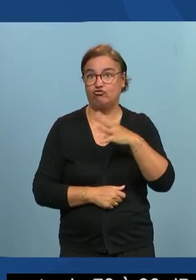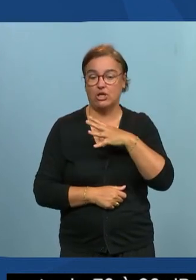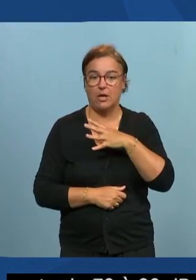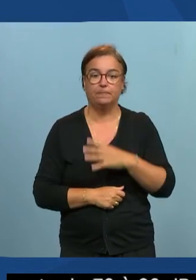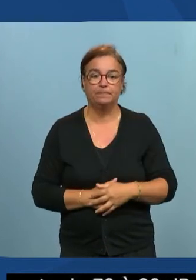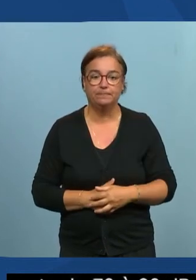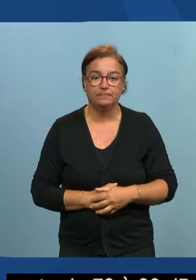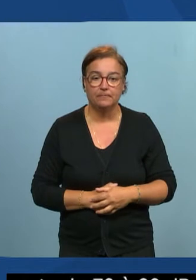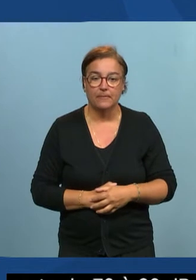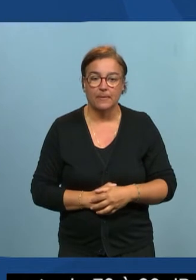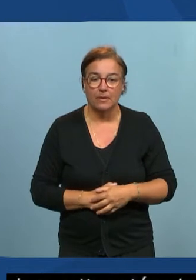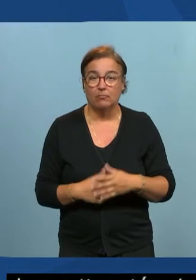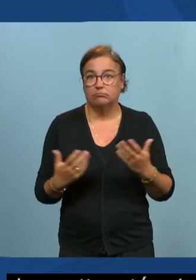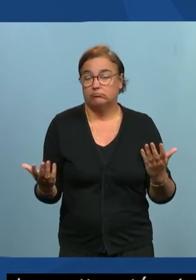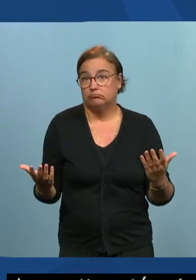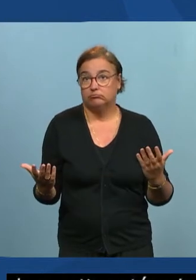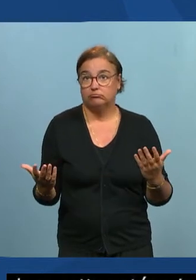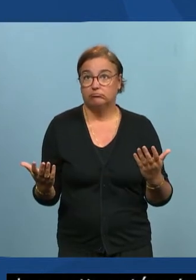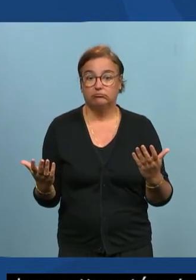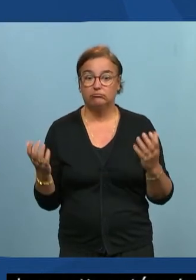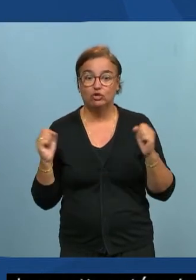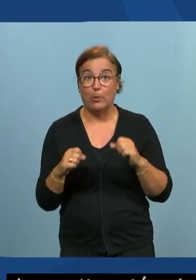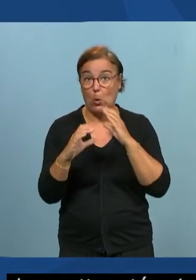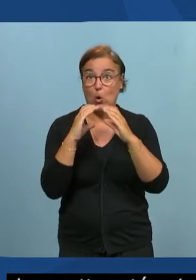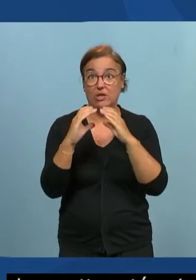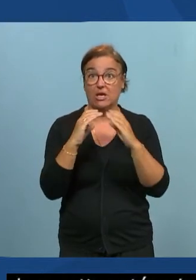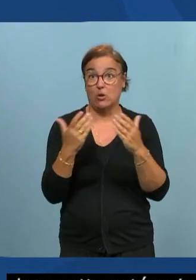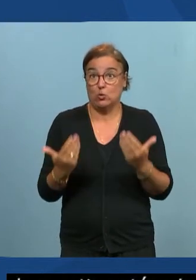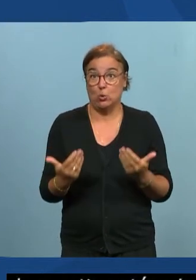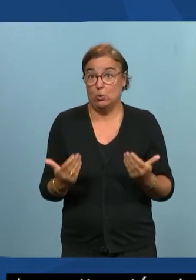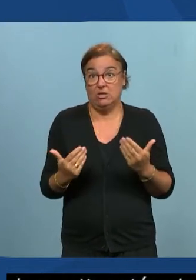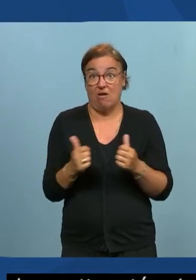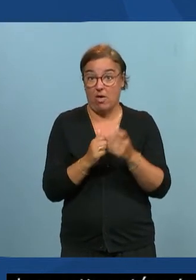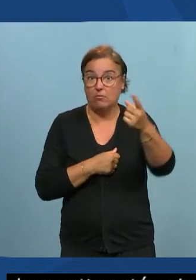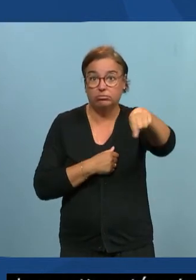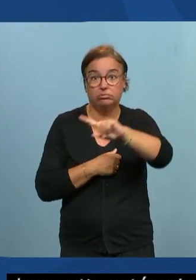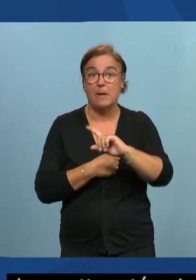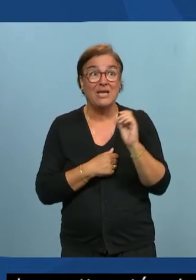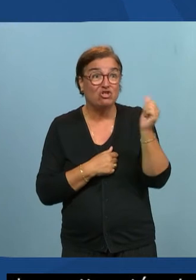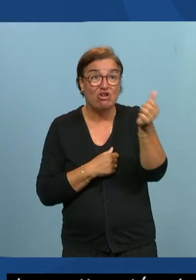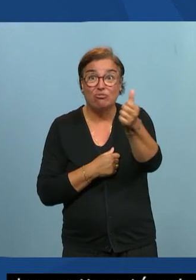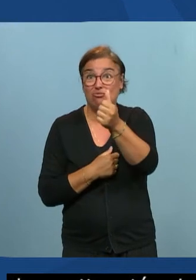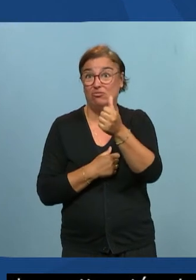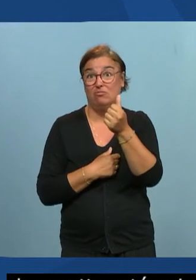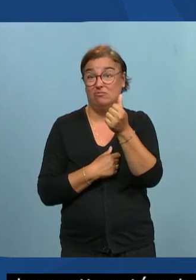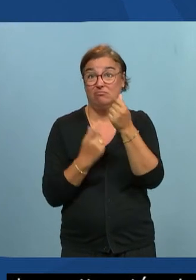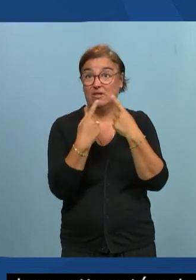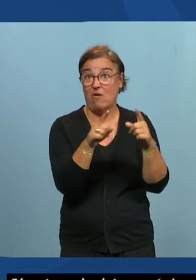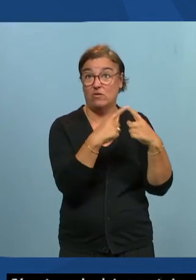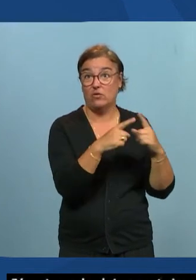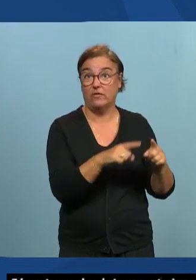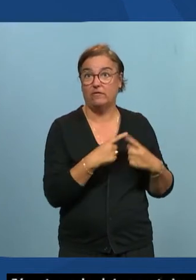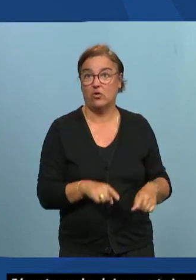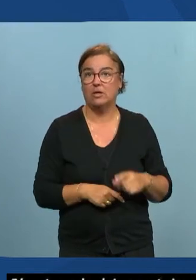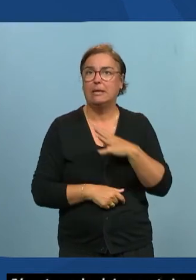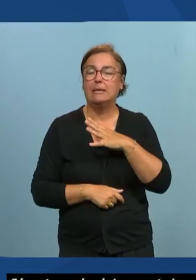ce qui fait je peux communiquer avec vous et moi vous savez chaque personne est différente il y a